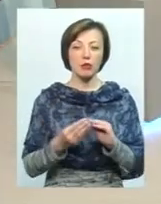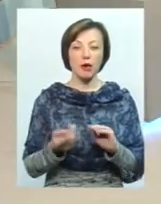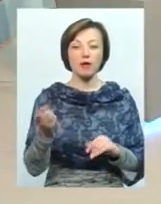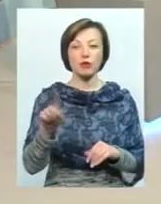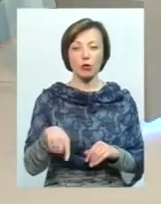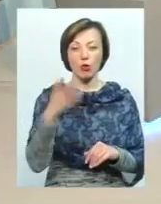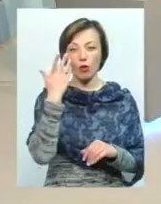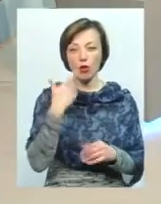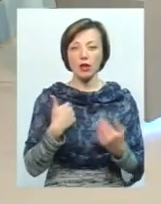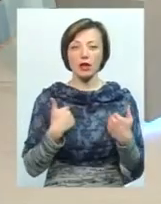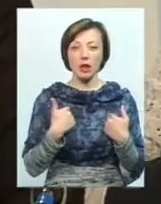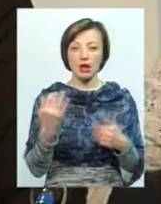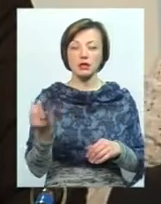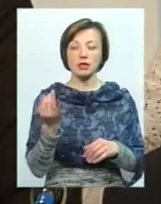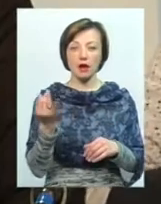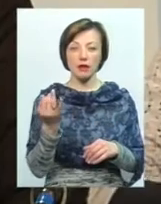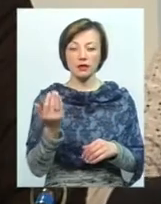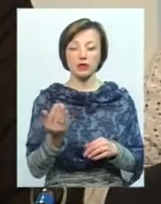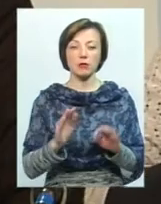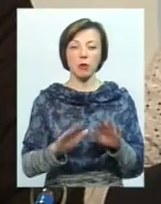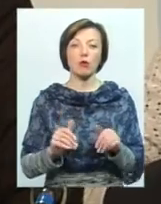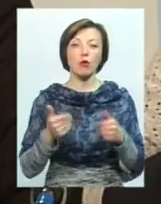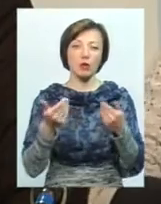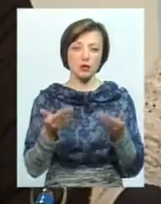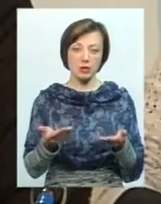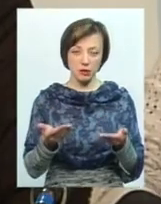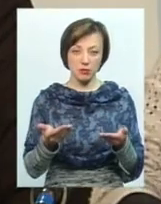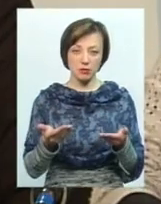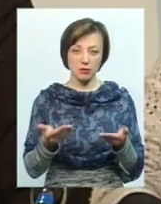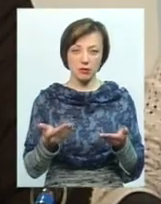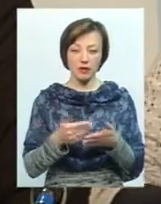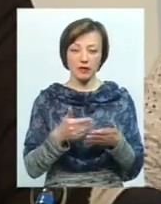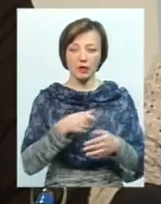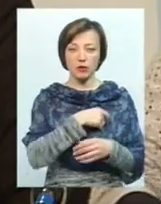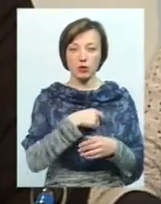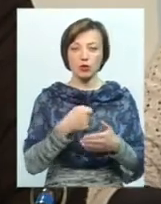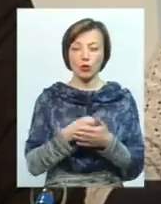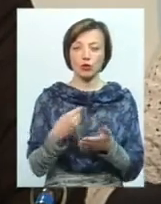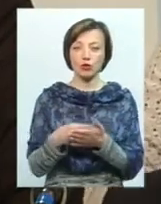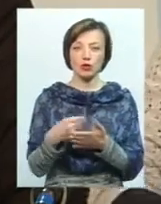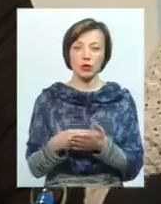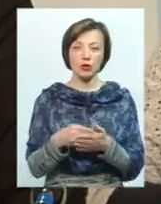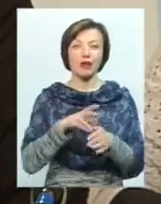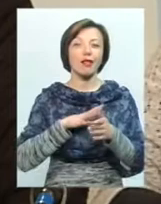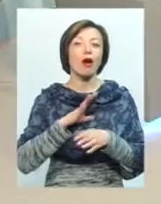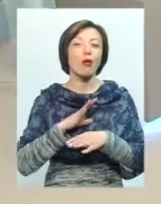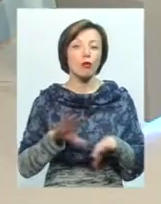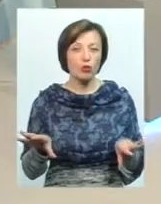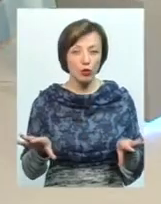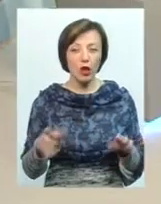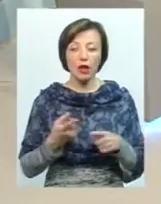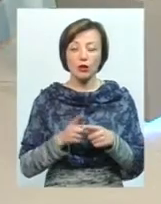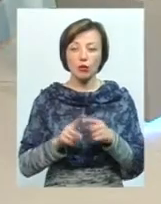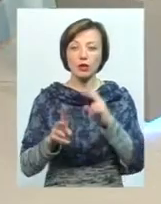коли я цікавилася їхніми пропозиціями, от пропозицій від депутатів до бюджету не було. Тому